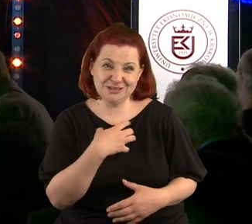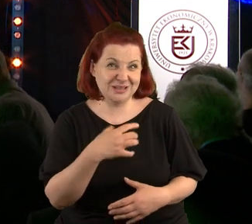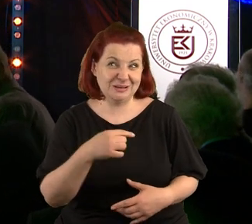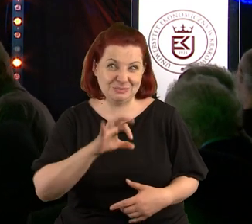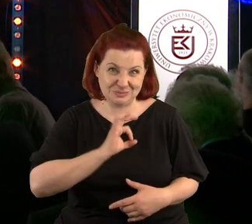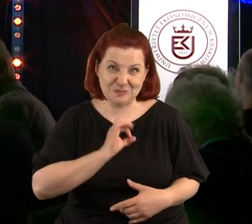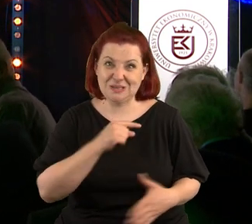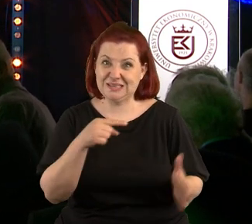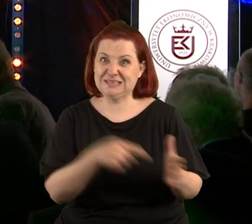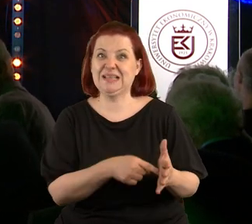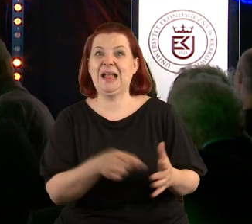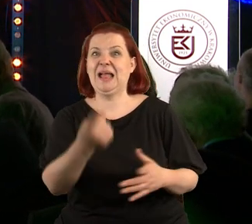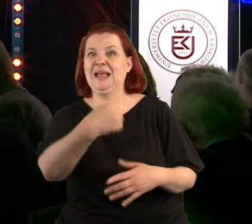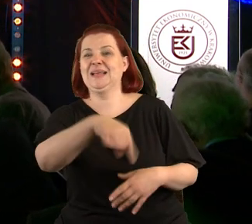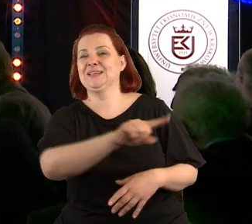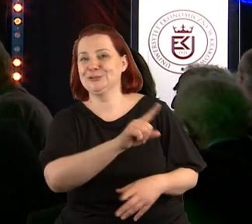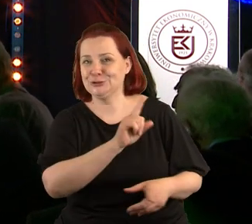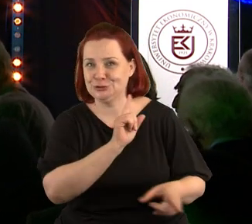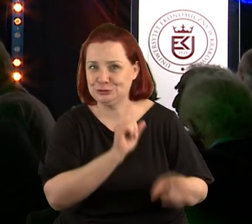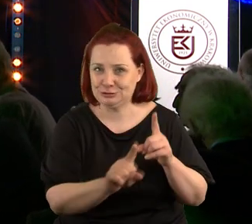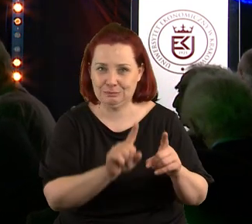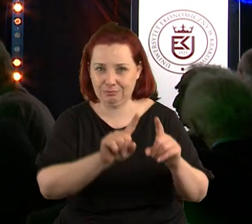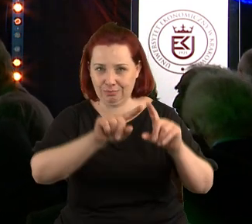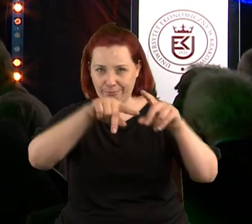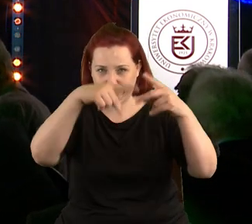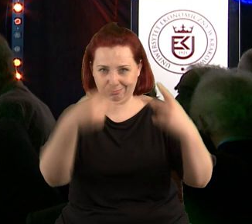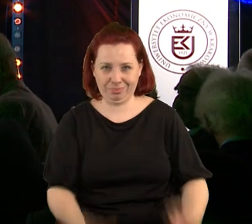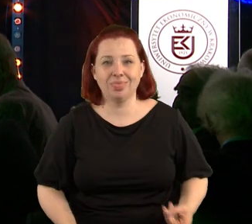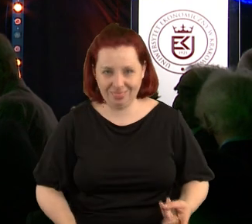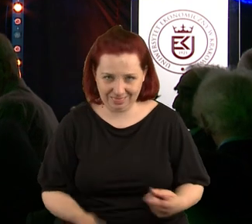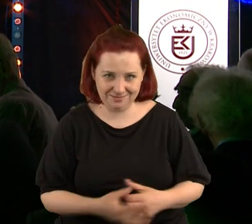zamiar dość szybko legnie w gruzach.